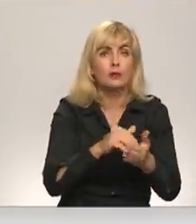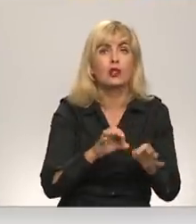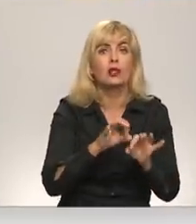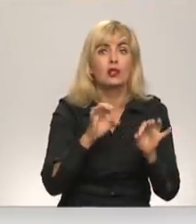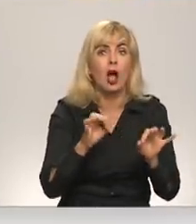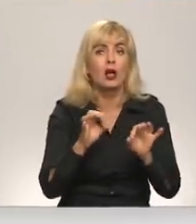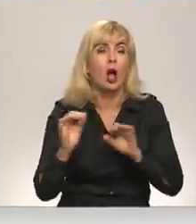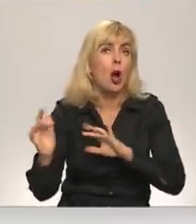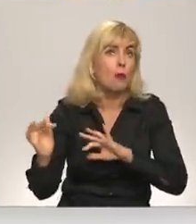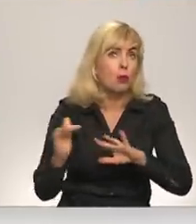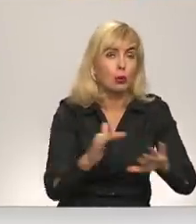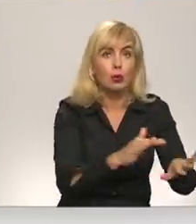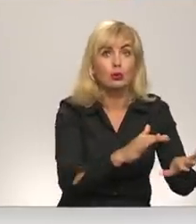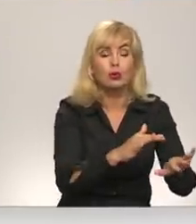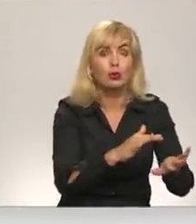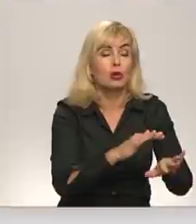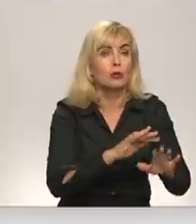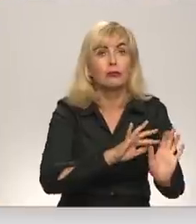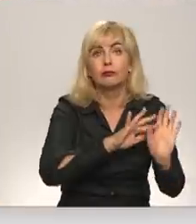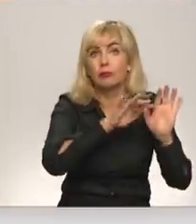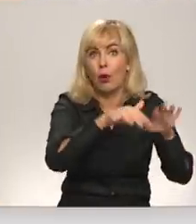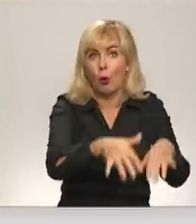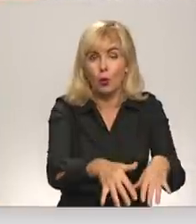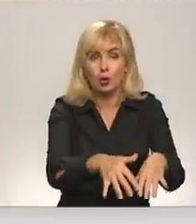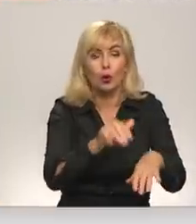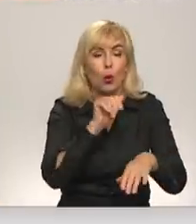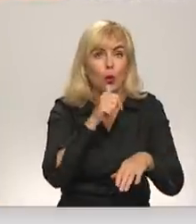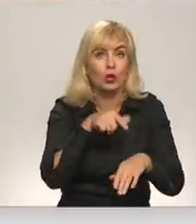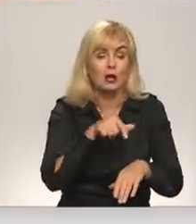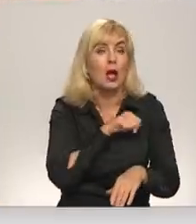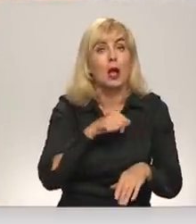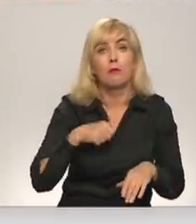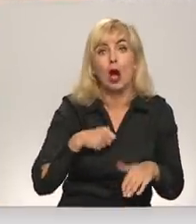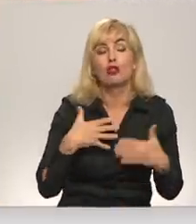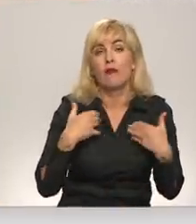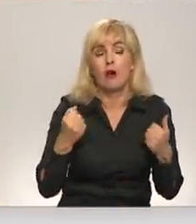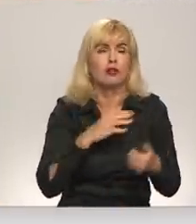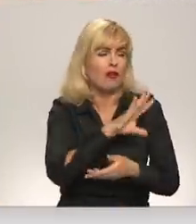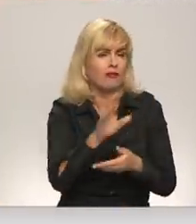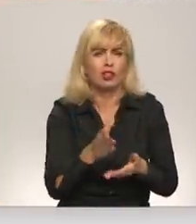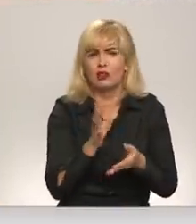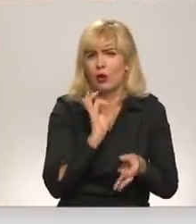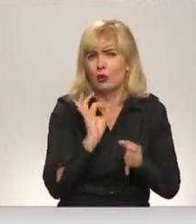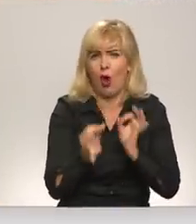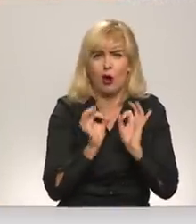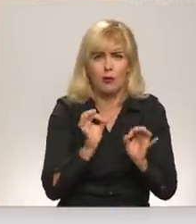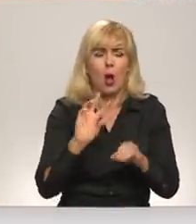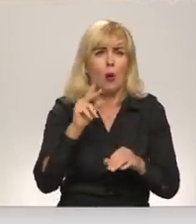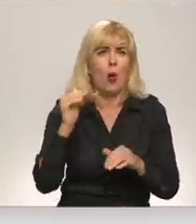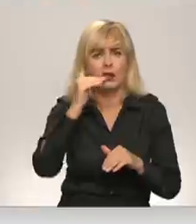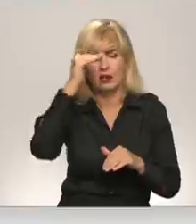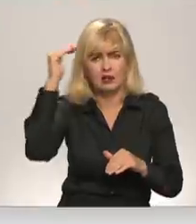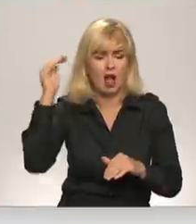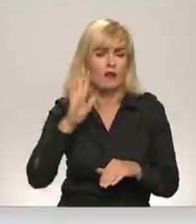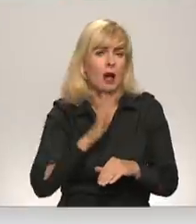plūst. Ūdens gāsties iekšā pa visām malām. Bet pašiem veselības ziņā? Nē, viss normāli. Mēs otrā sāvā bija